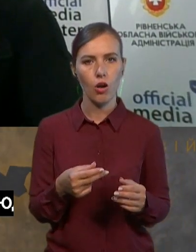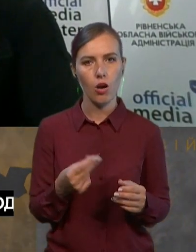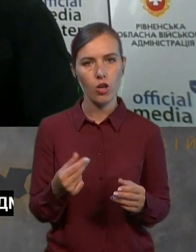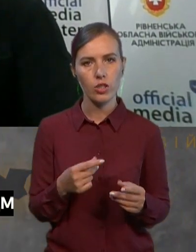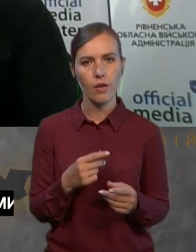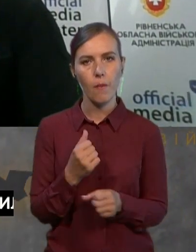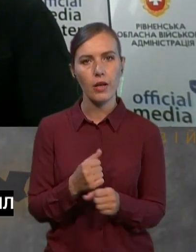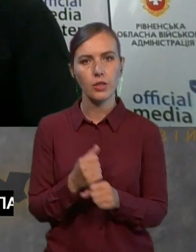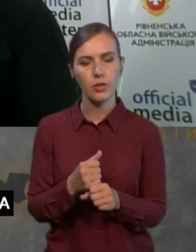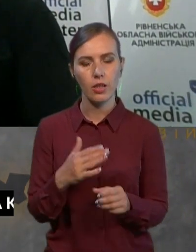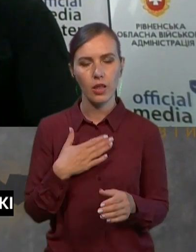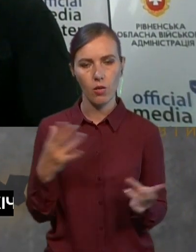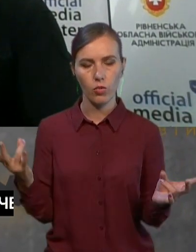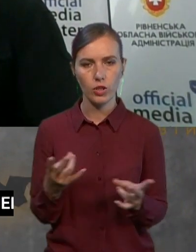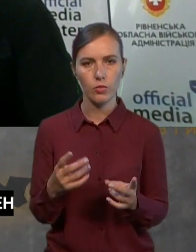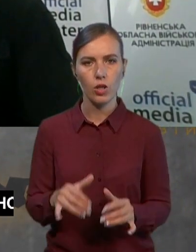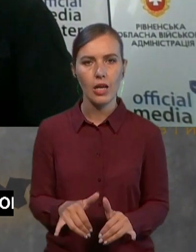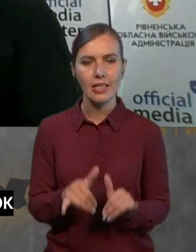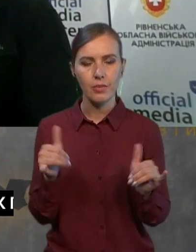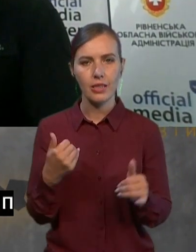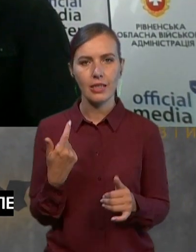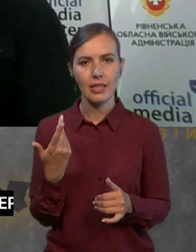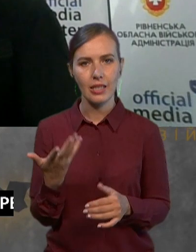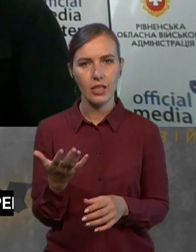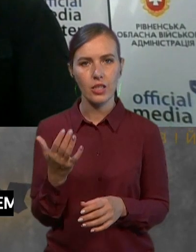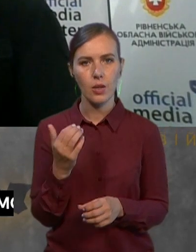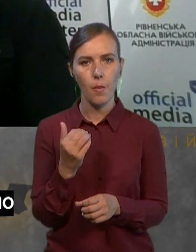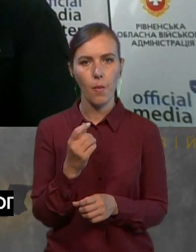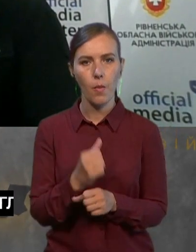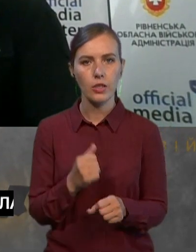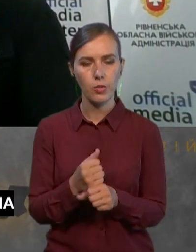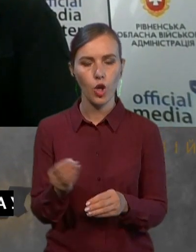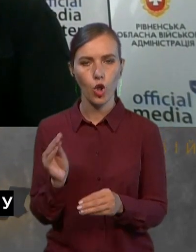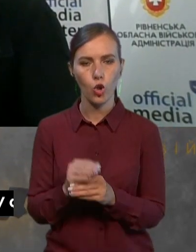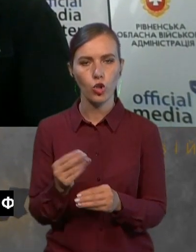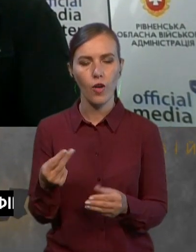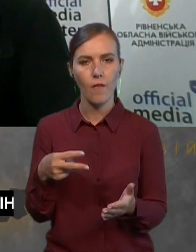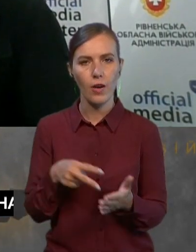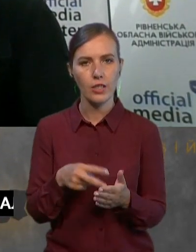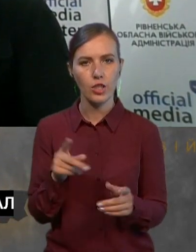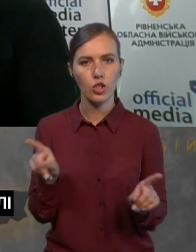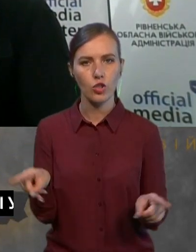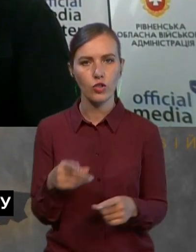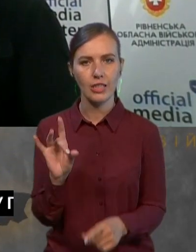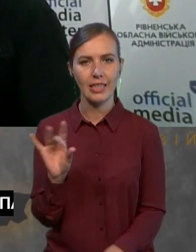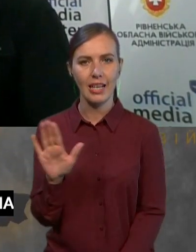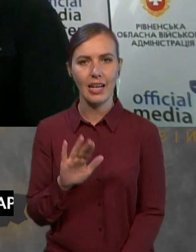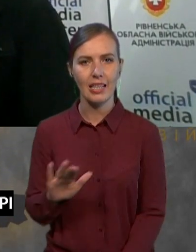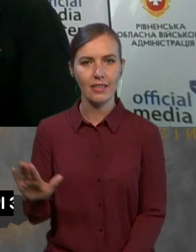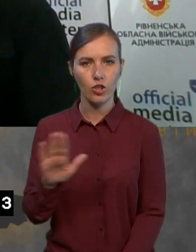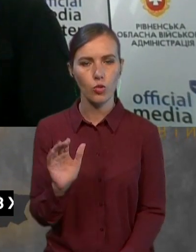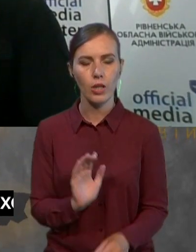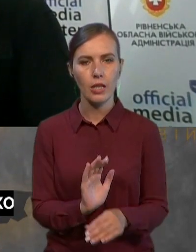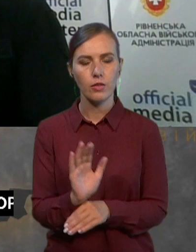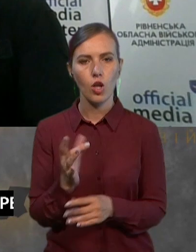збільшити кількість переробки і додану вартість створити саме на Рівненщині, щоб ми не експортували просто сировину,